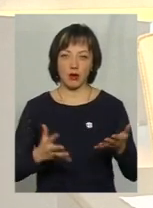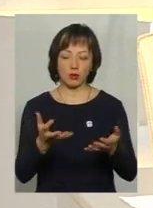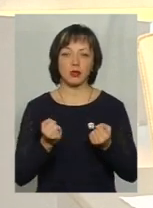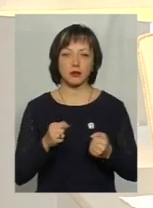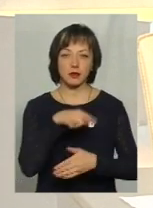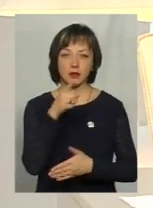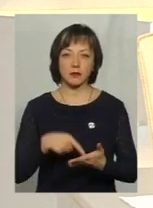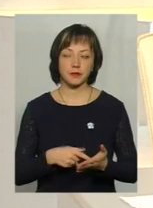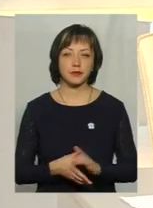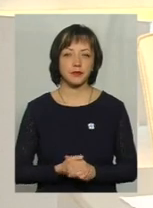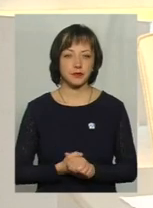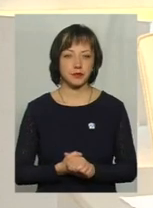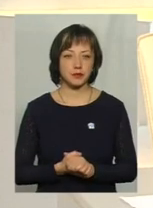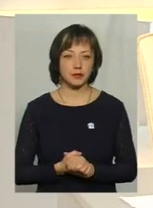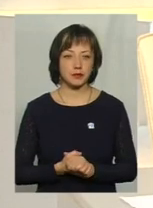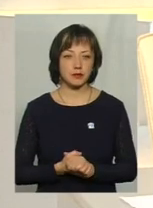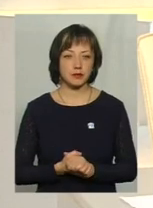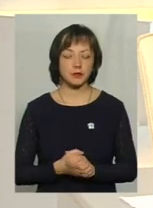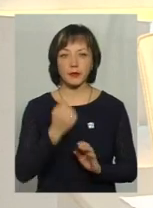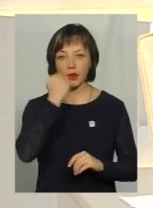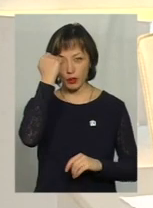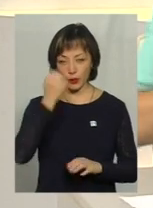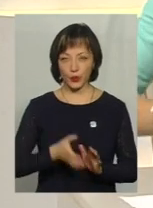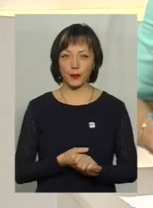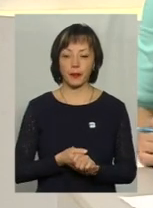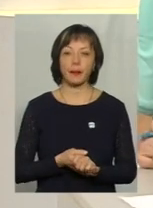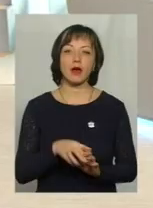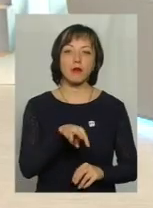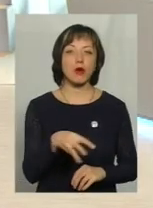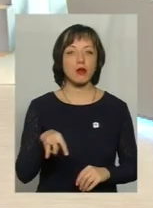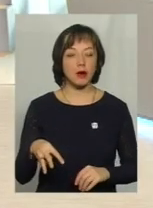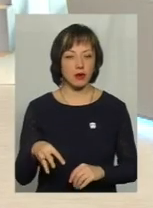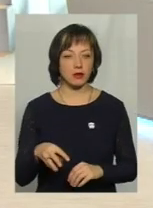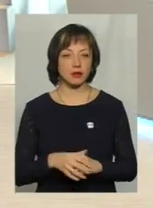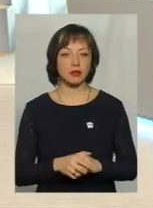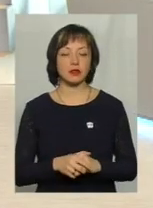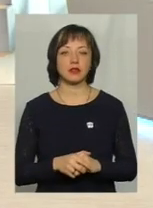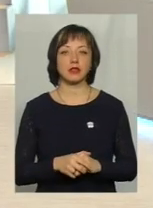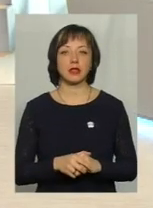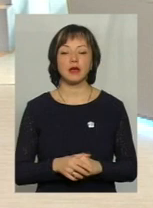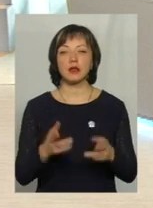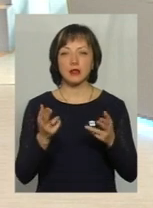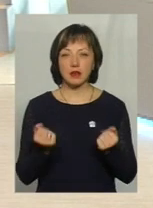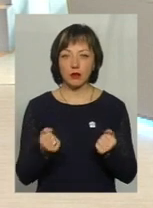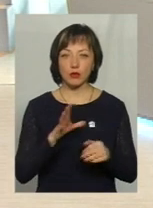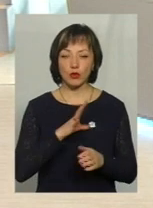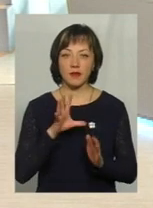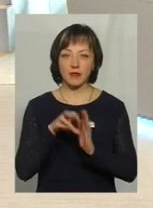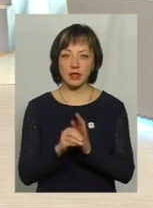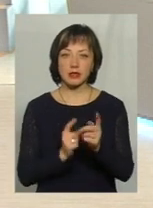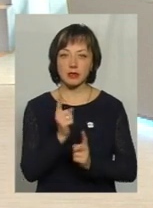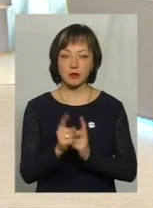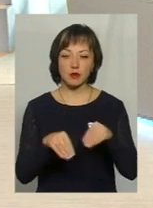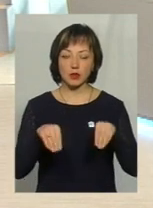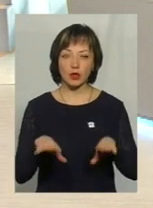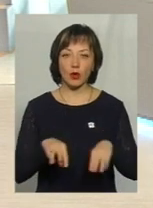далі користуватися субсидією? Дякую. Дякую. Так, було внесення зміни постанови